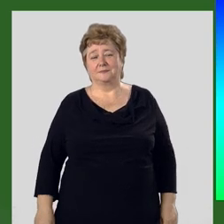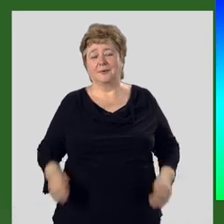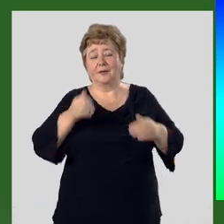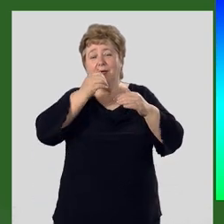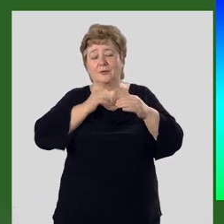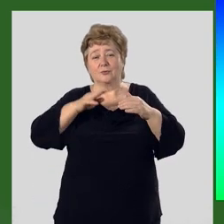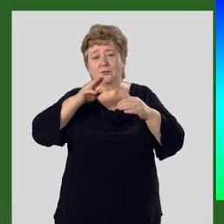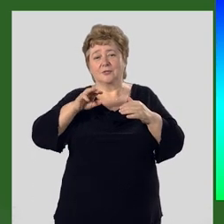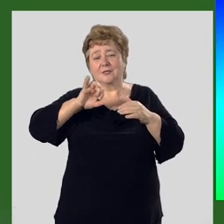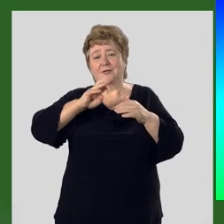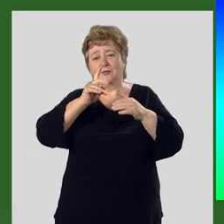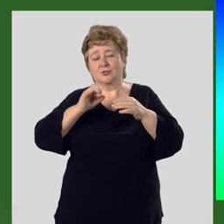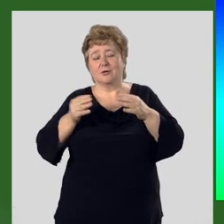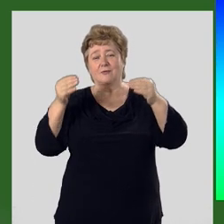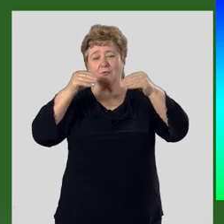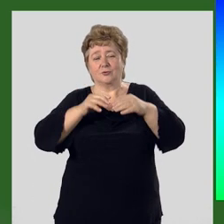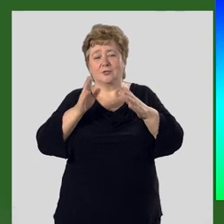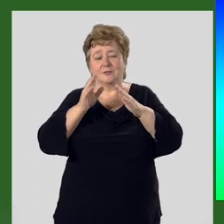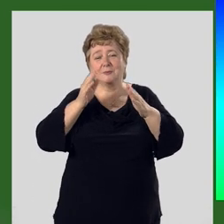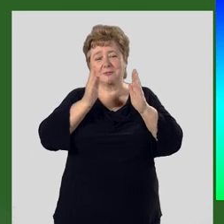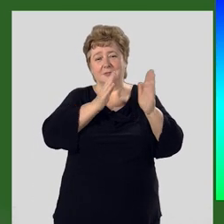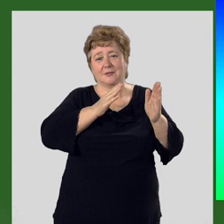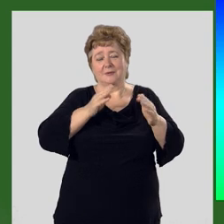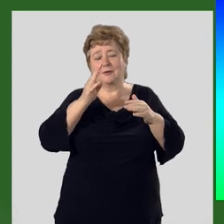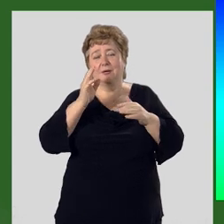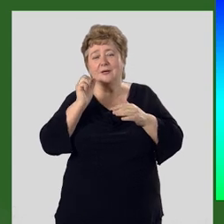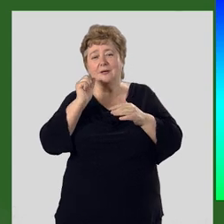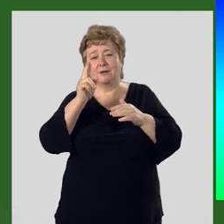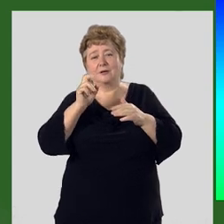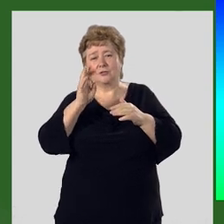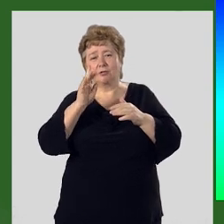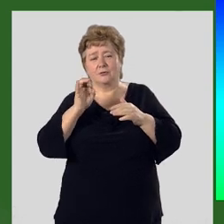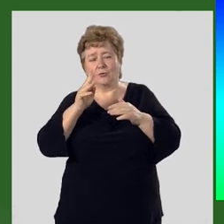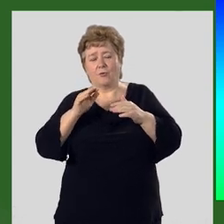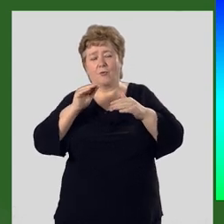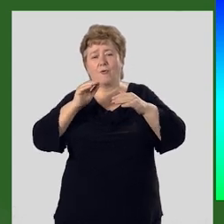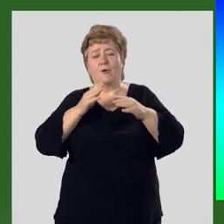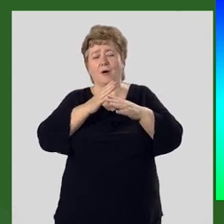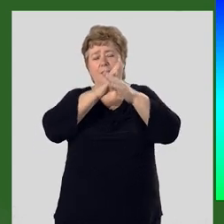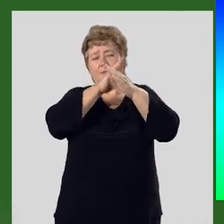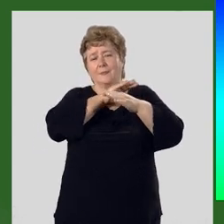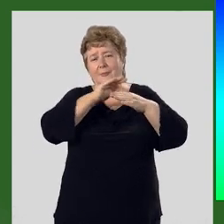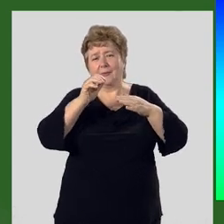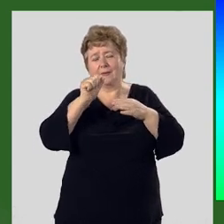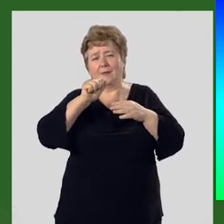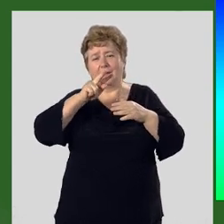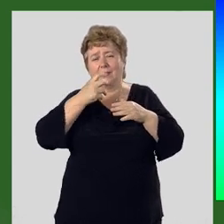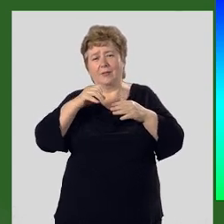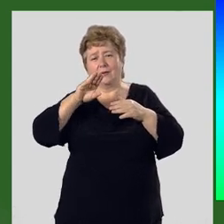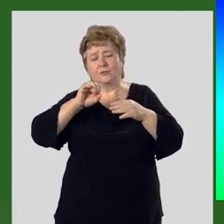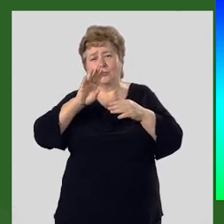Южный Теньшань включает в себя системы, как Шалтоу, Ферганского хребта, Аллай